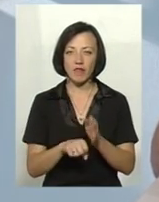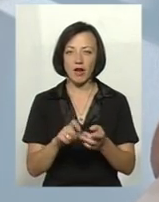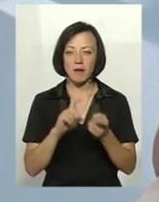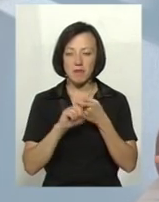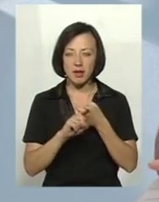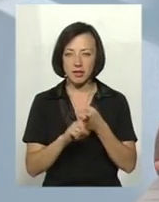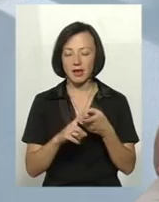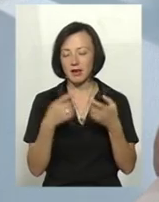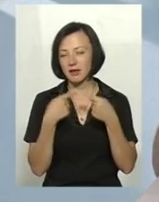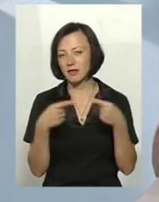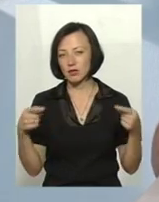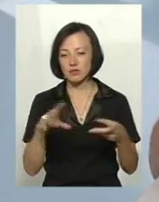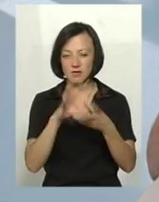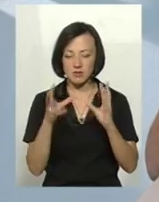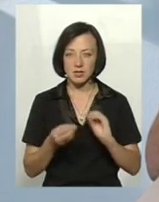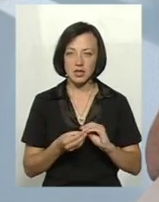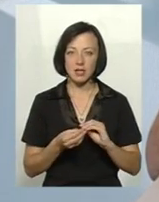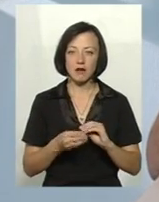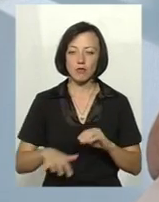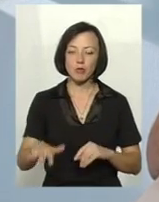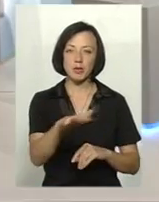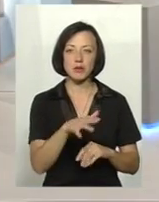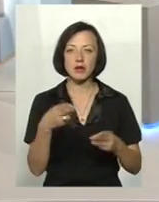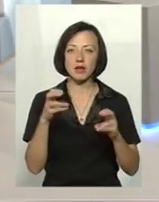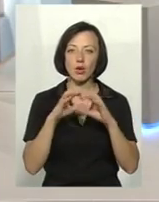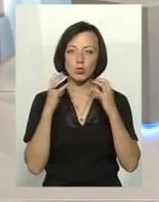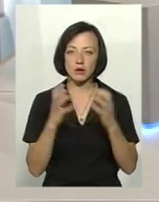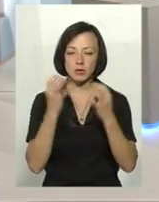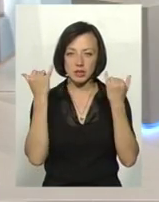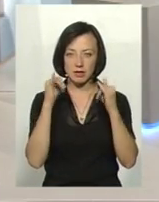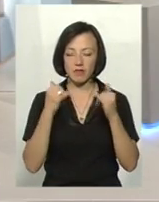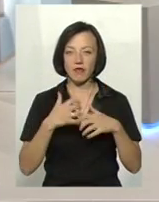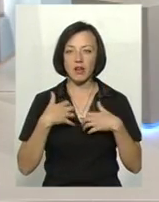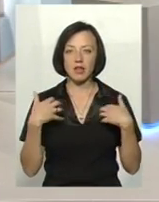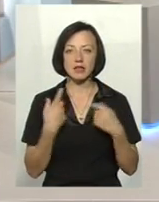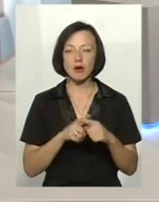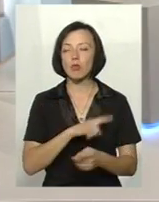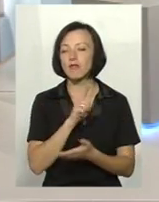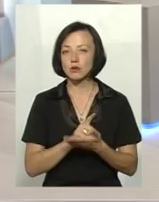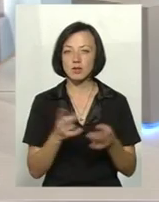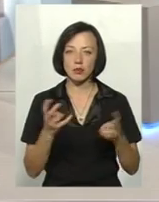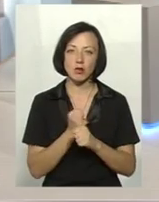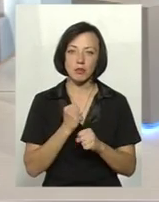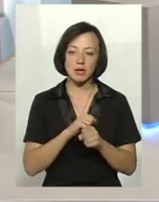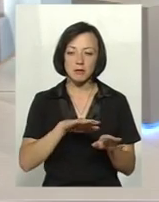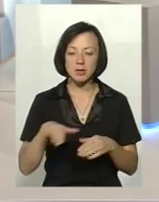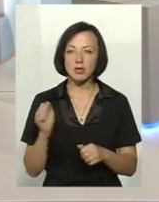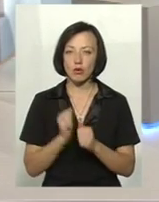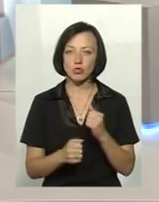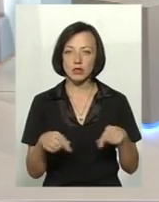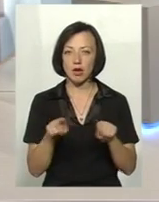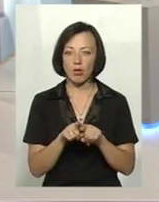бактерії, і віруси всього повністю в приміщеннях, де утримуються тварини. Це обов'язково треба робити, після кожного такого